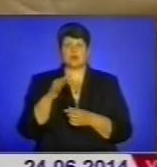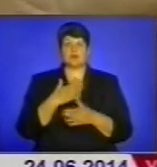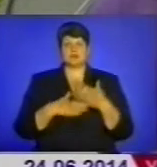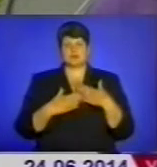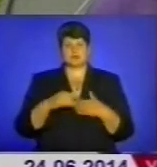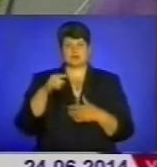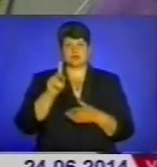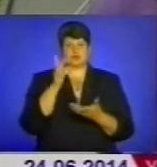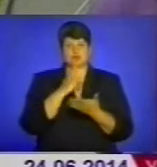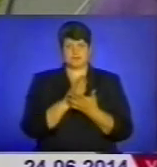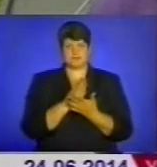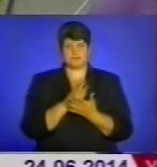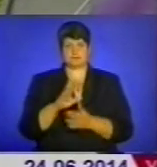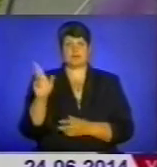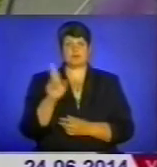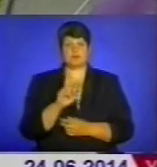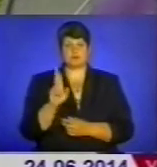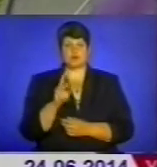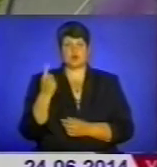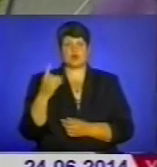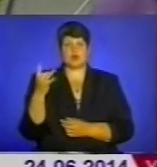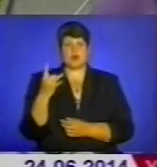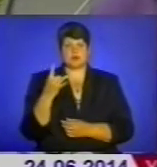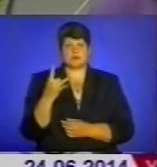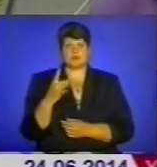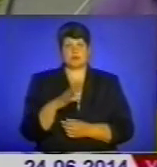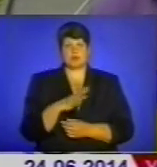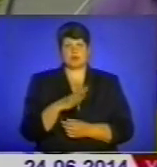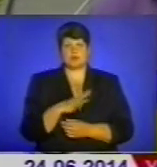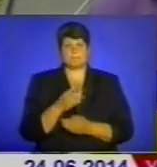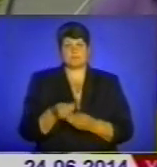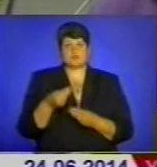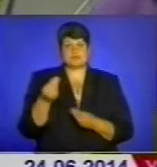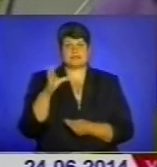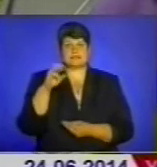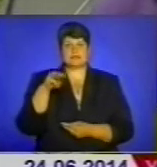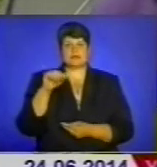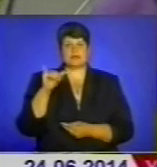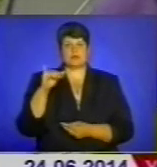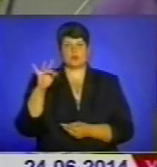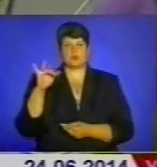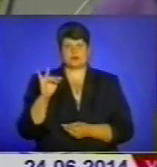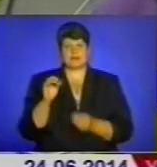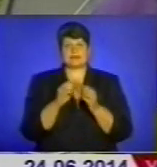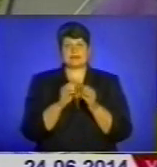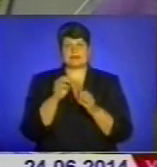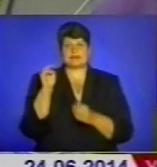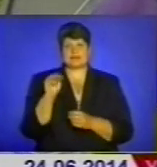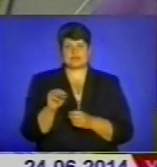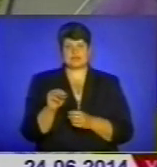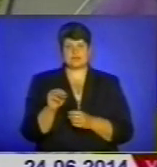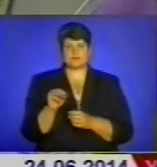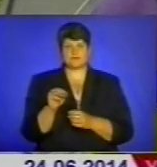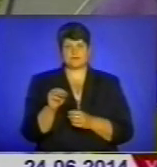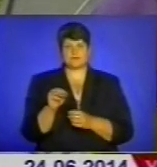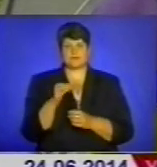В п'ятницю одноразова була пожертва від Стаюри 10 тисяч, Володимира, і